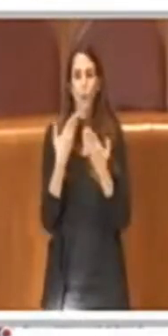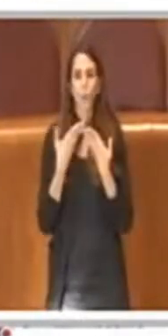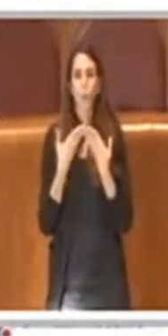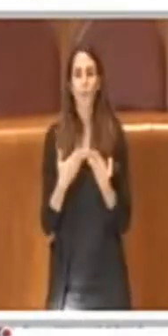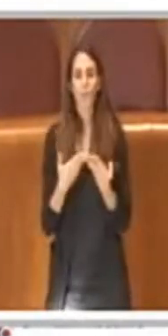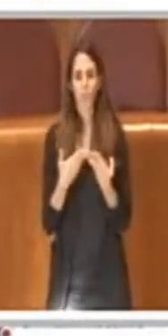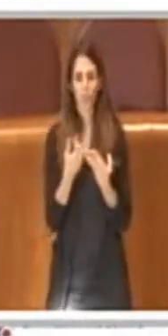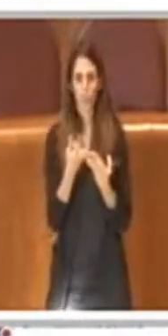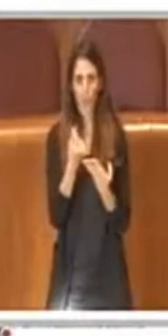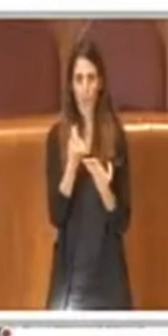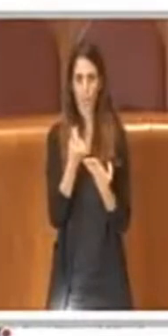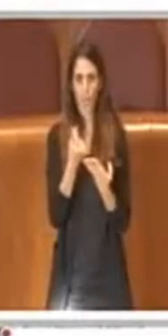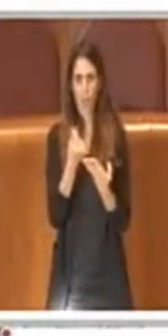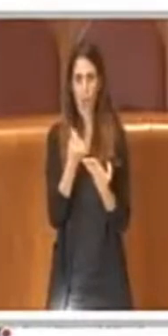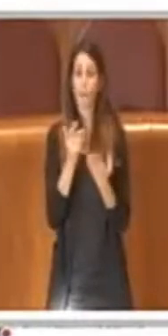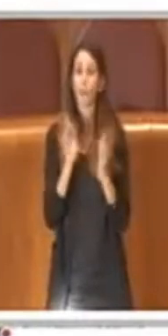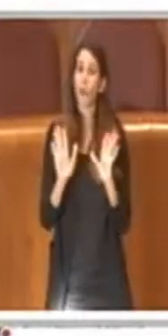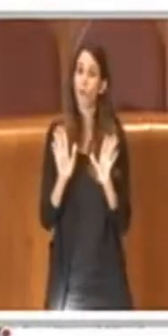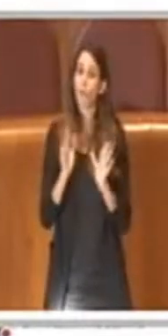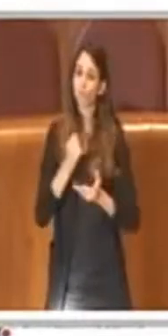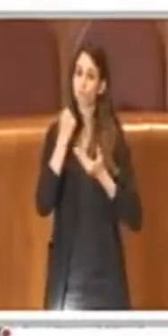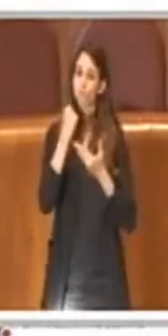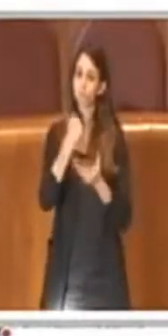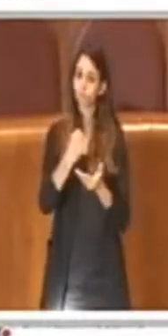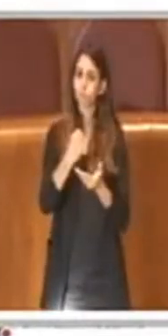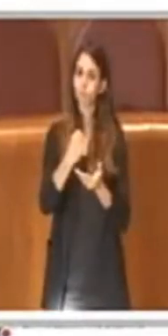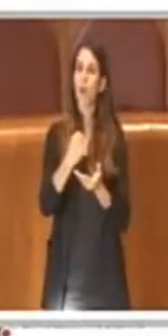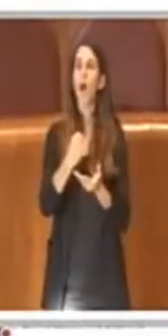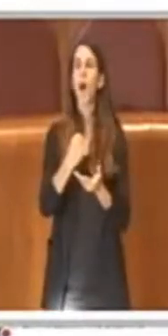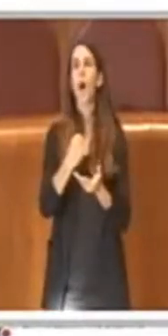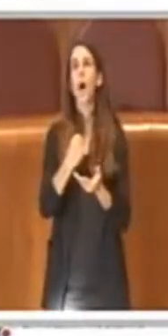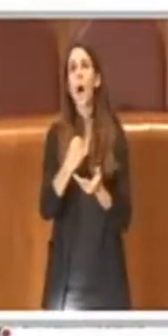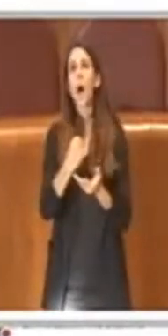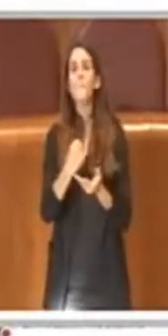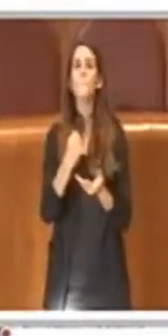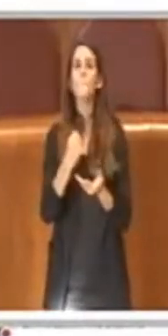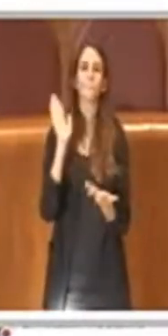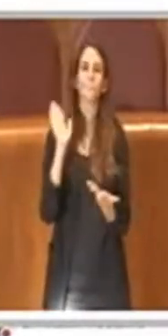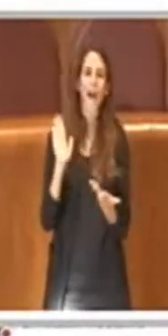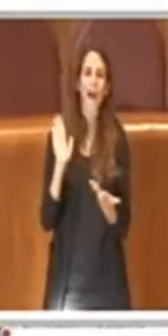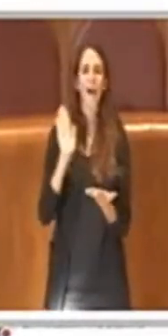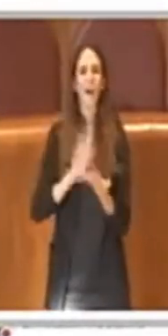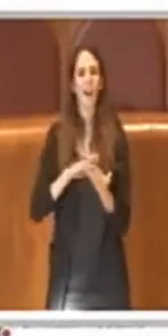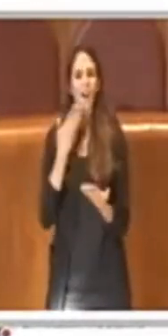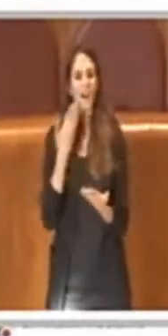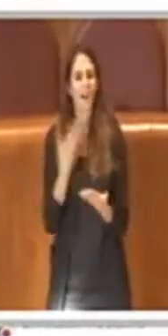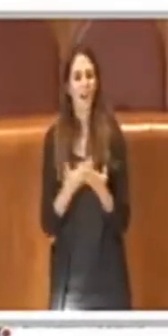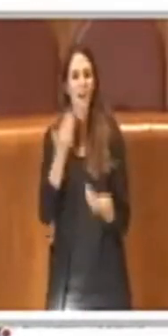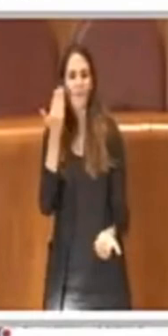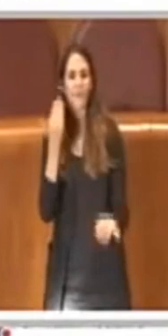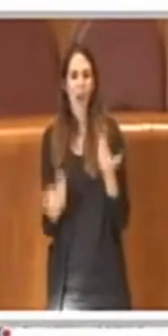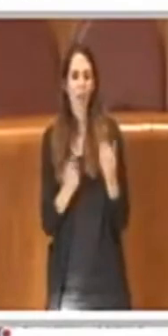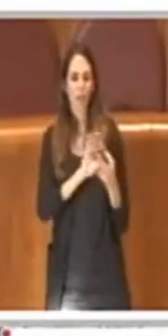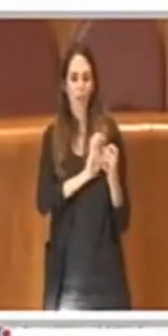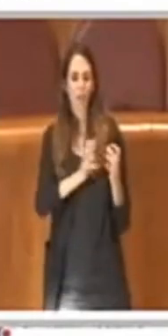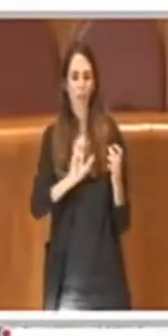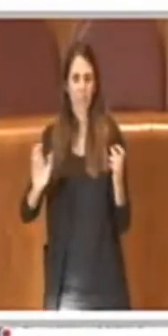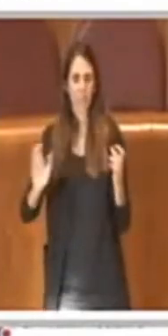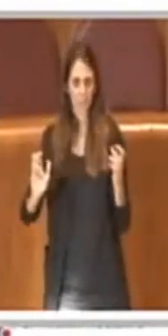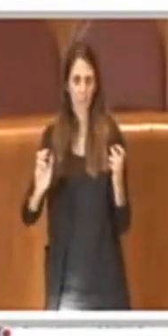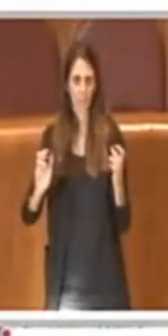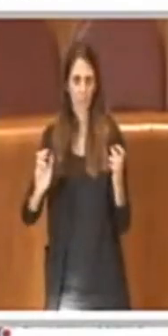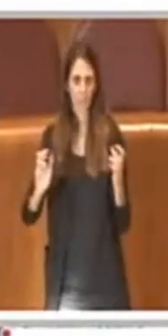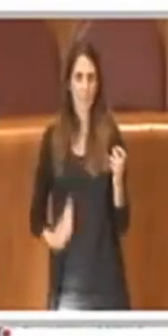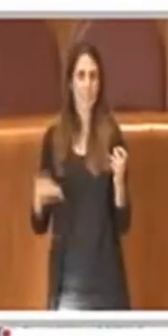economico, ma le valutazioni che ha fatto il consigliere Pelonzi non ci